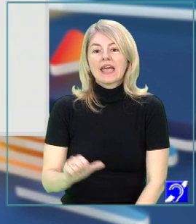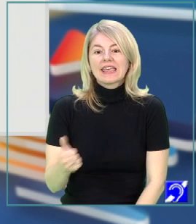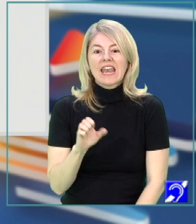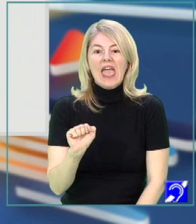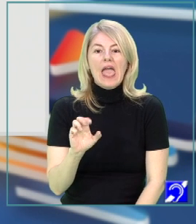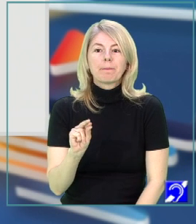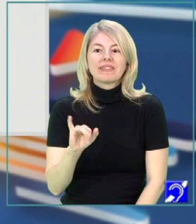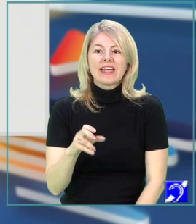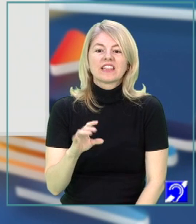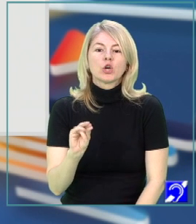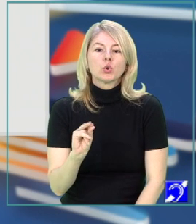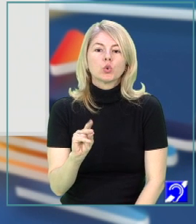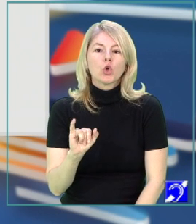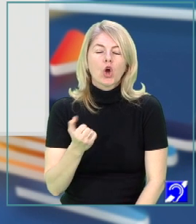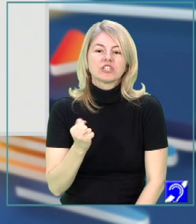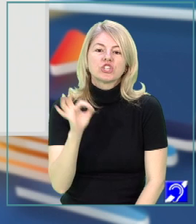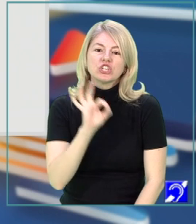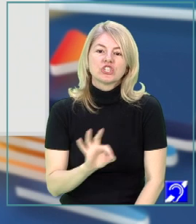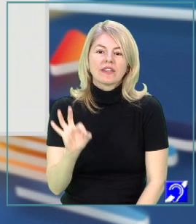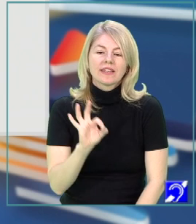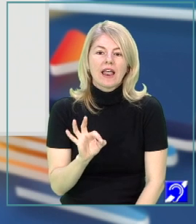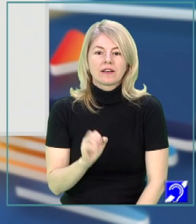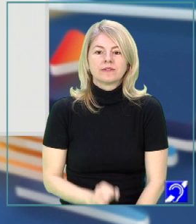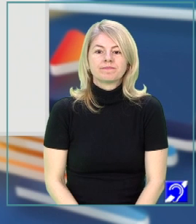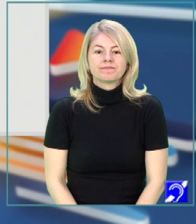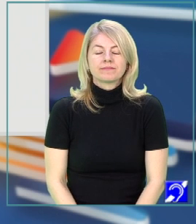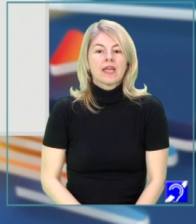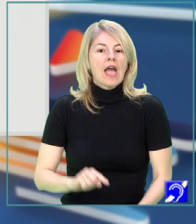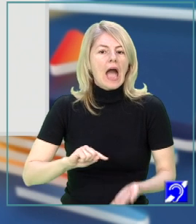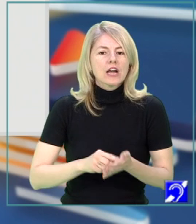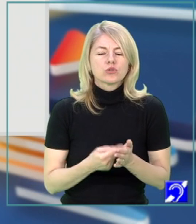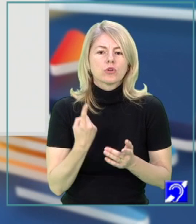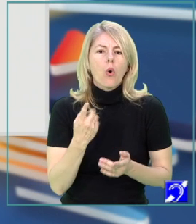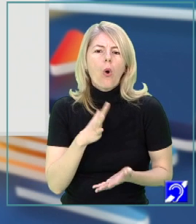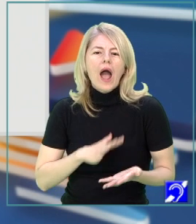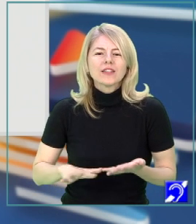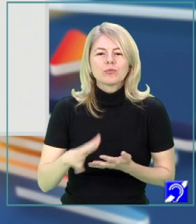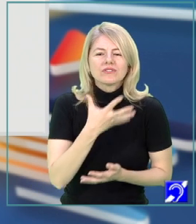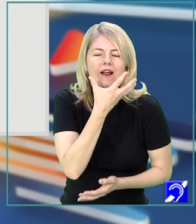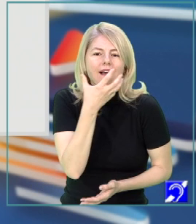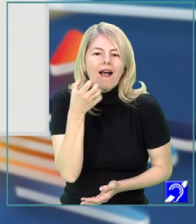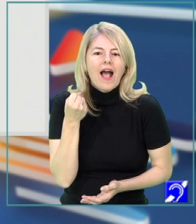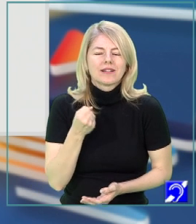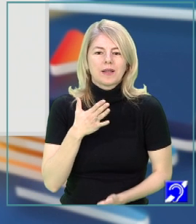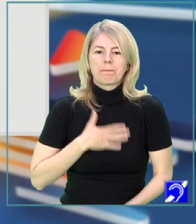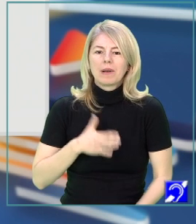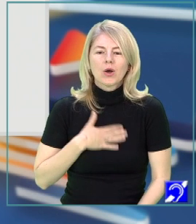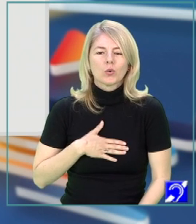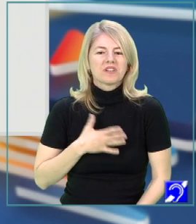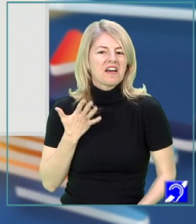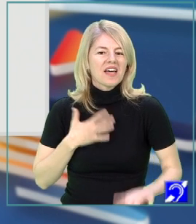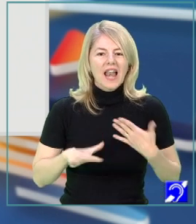epitetele duios și în cetinel, aconturează o atmosferă caldă, plăcută,